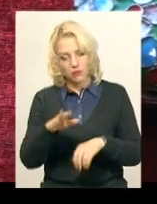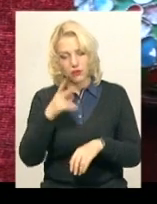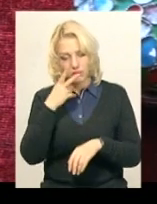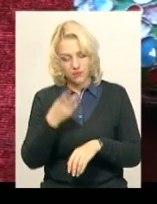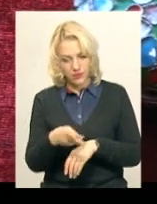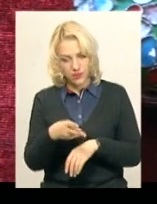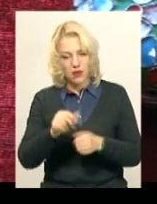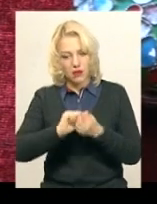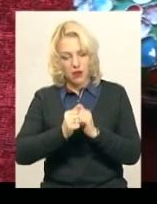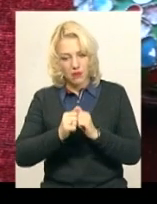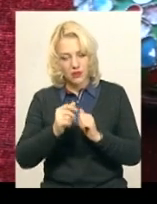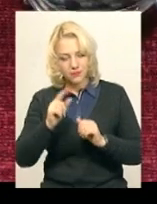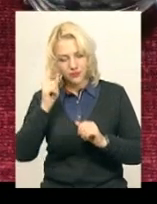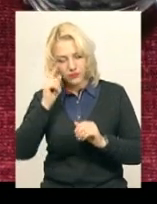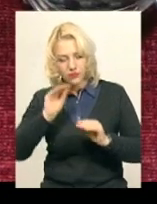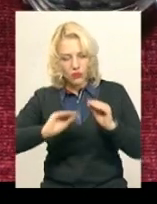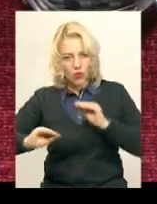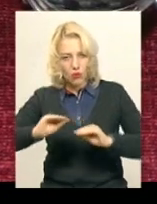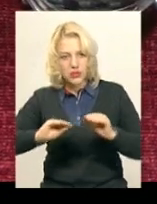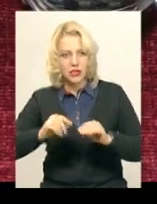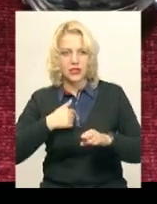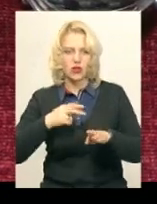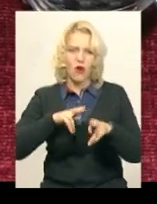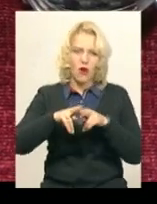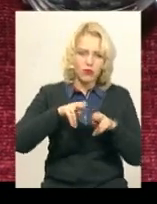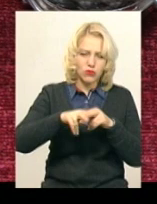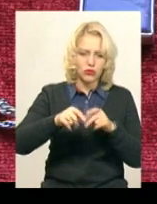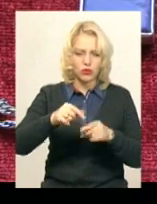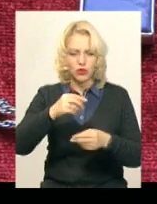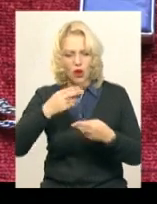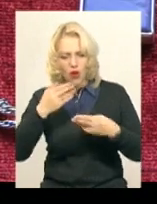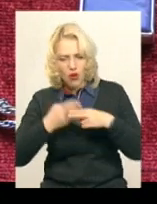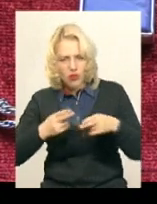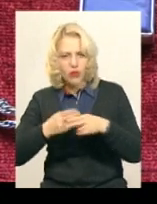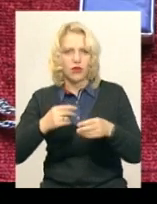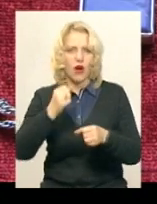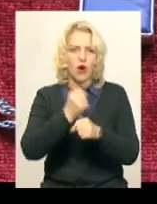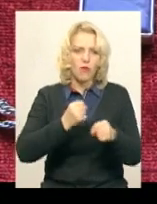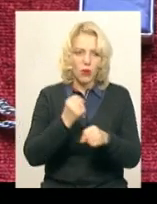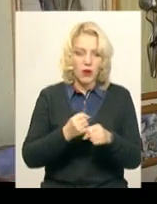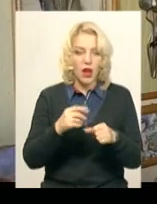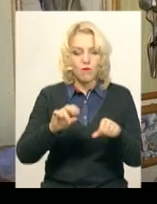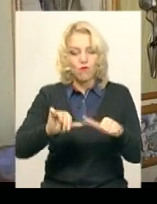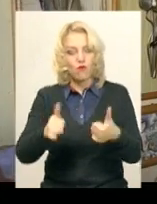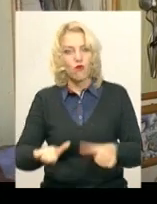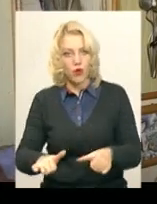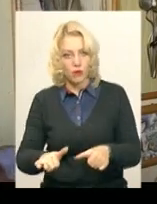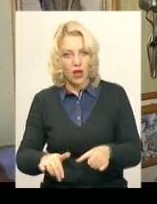композицією. Ріжу камінь, обточую його, обробляю по формі. А потім вже